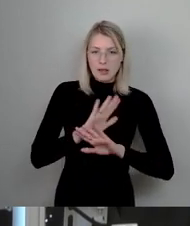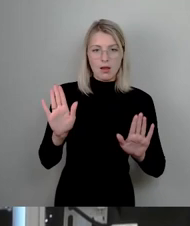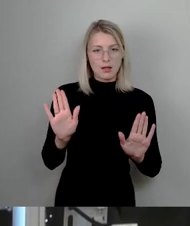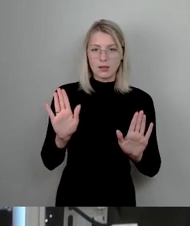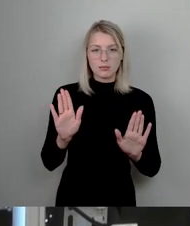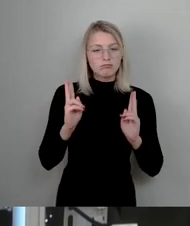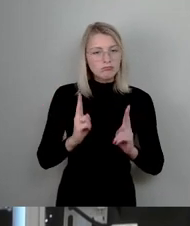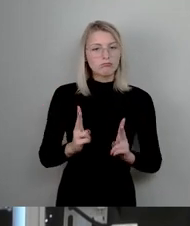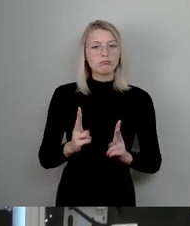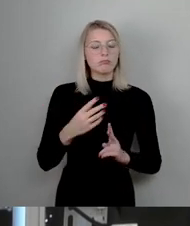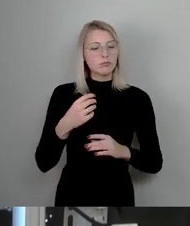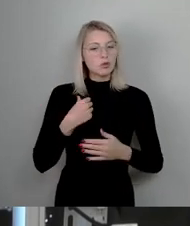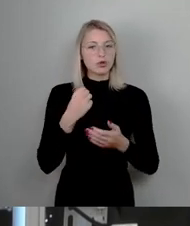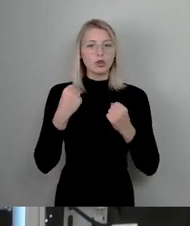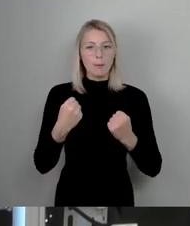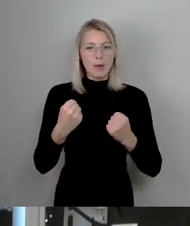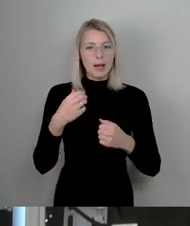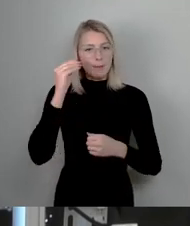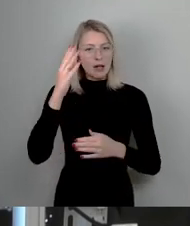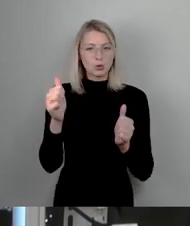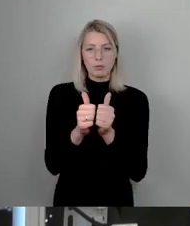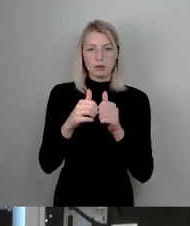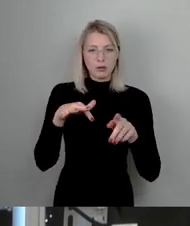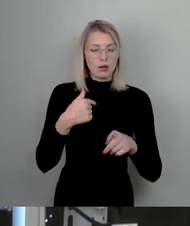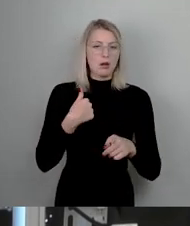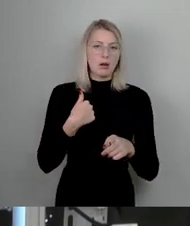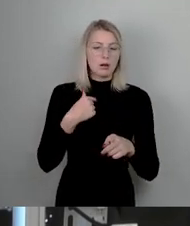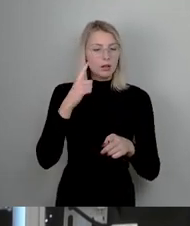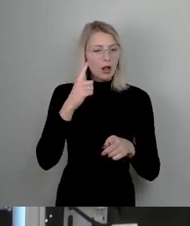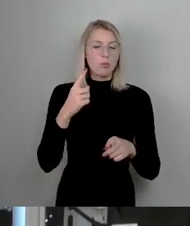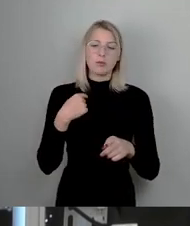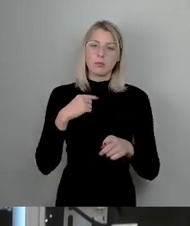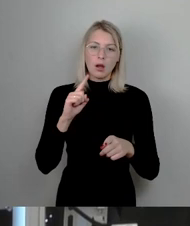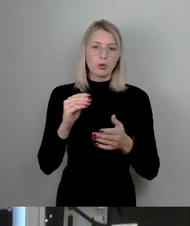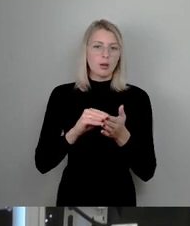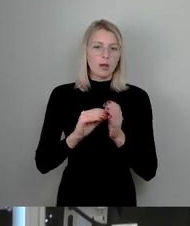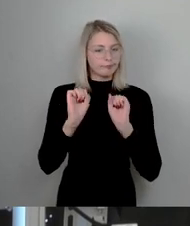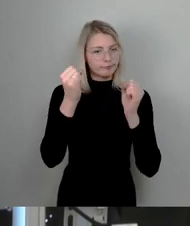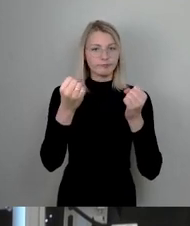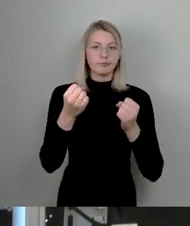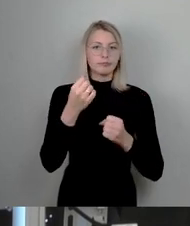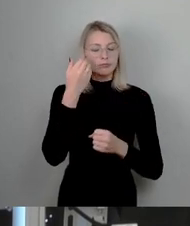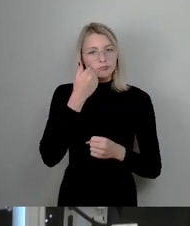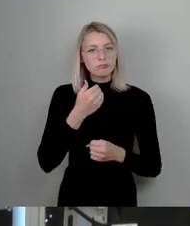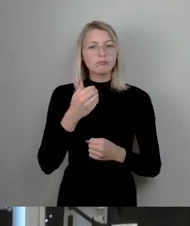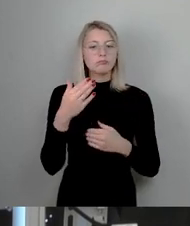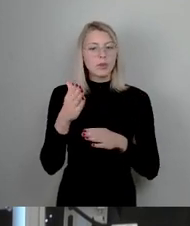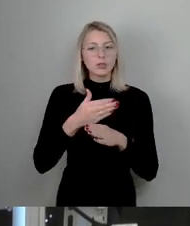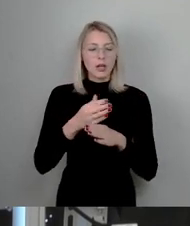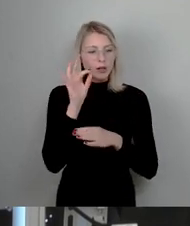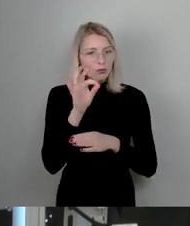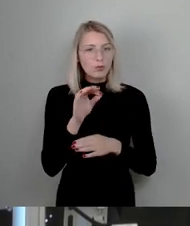Bildungspartner und Sie können auf unsere Entwicklungsfähigkeit zählen. Entscheiden Sie sich für diesen Schulstandort